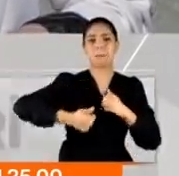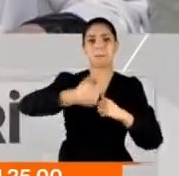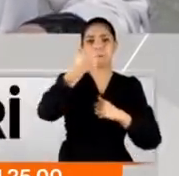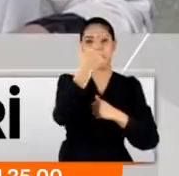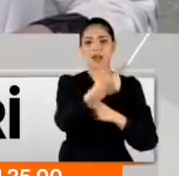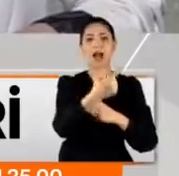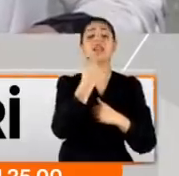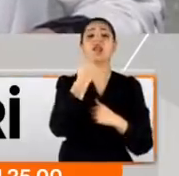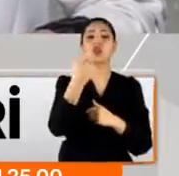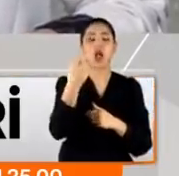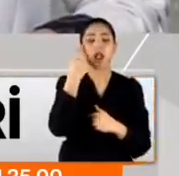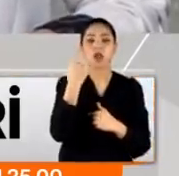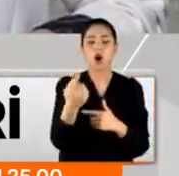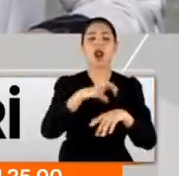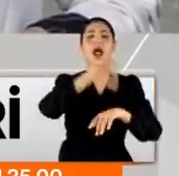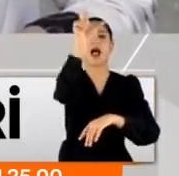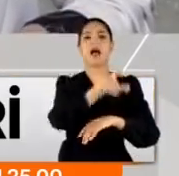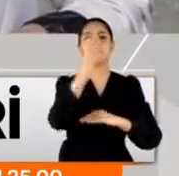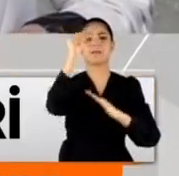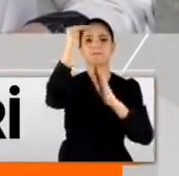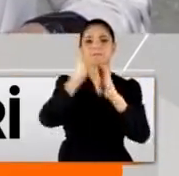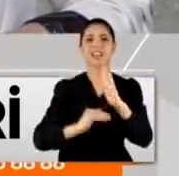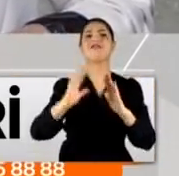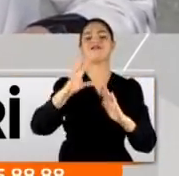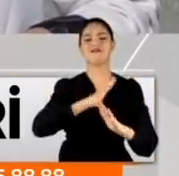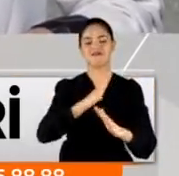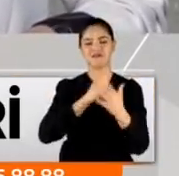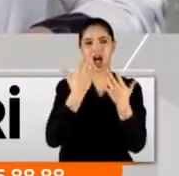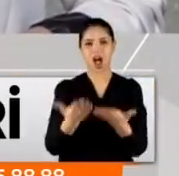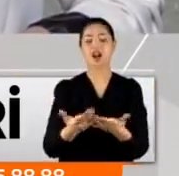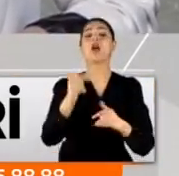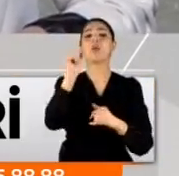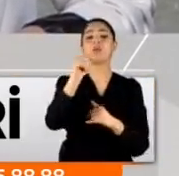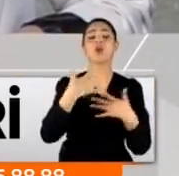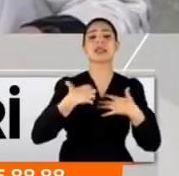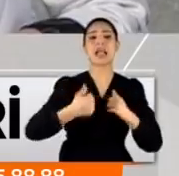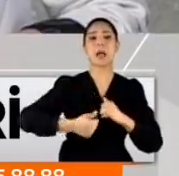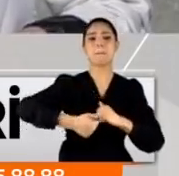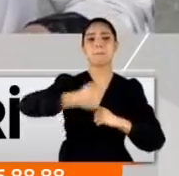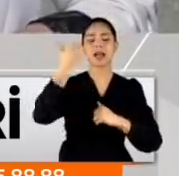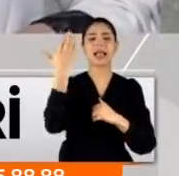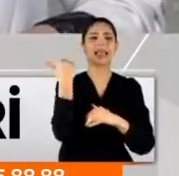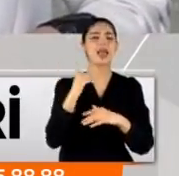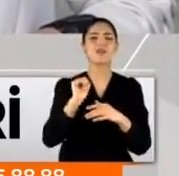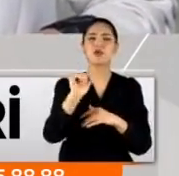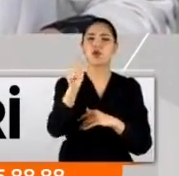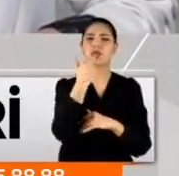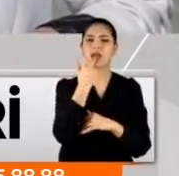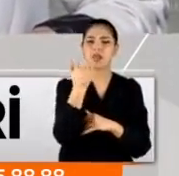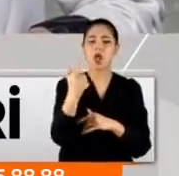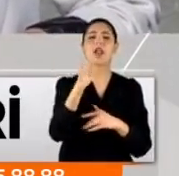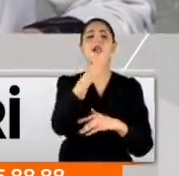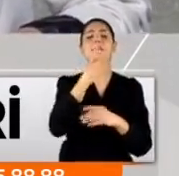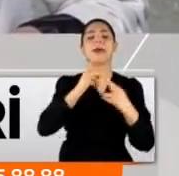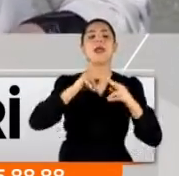turkuaz tablosunda hasta vaka sayılarındaki düşüş olarak yansıdı. Tabii Sağlık Bakanlığı geçtiğimiz günlerde gerçekleştirdiği bilim